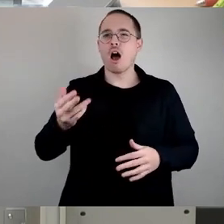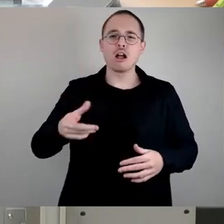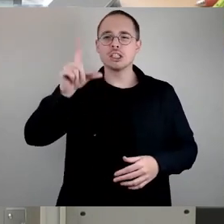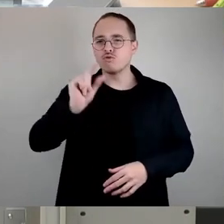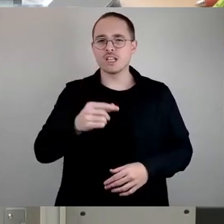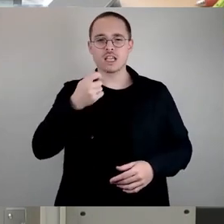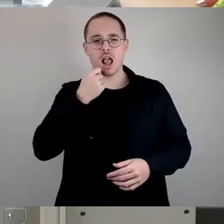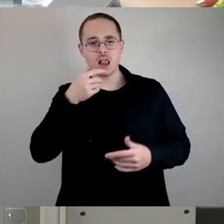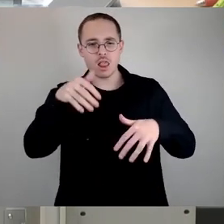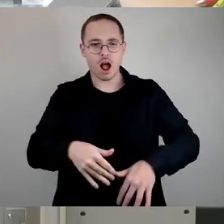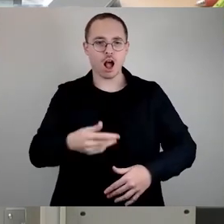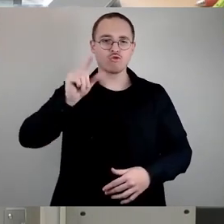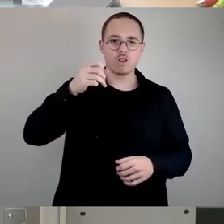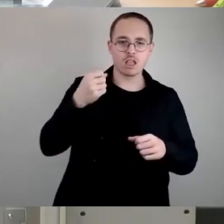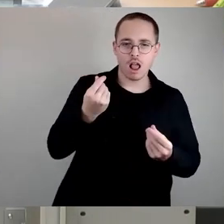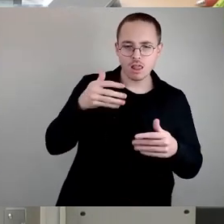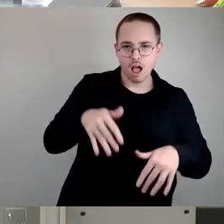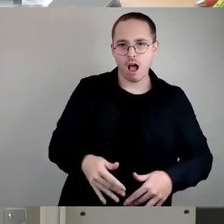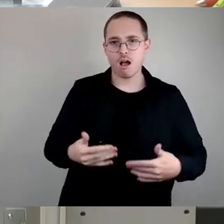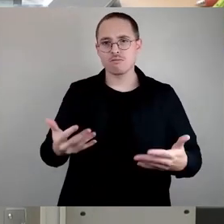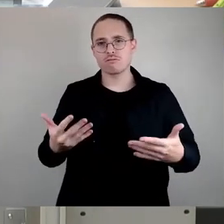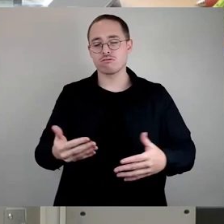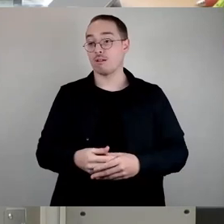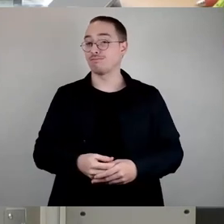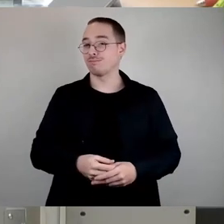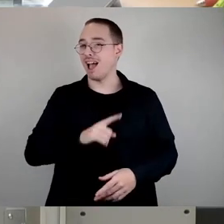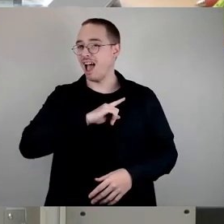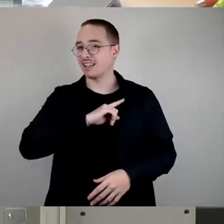reinziehen, das ist richtig so, das wird falsch verteilt,